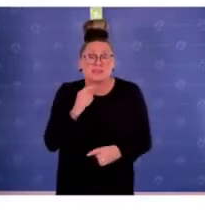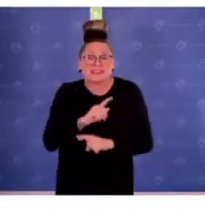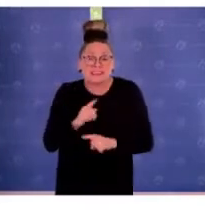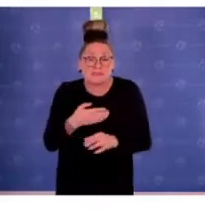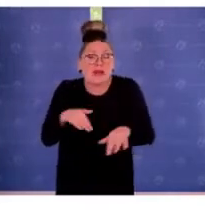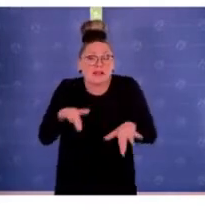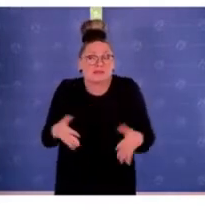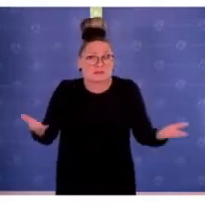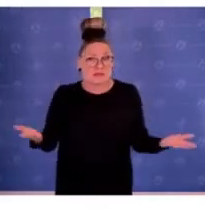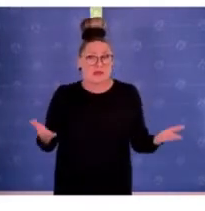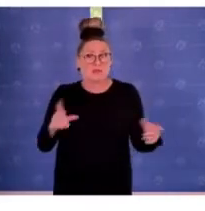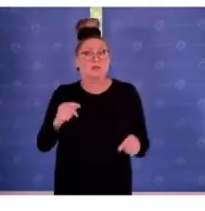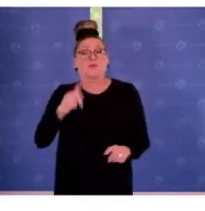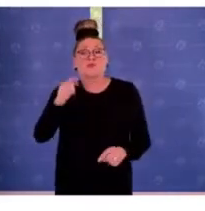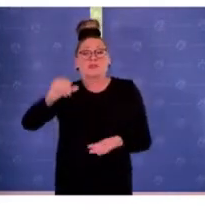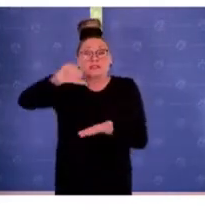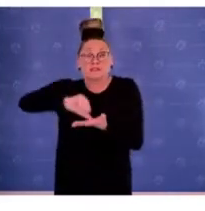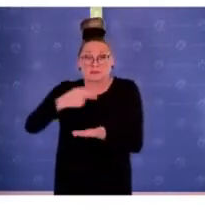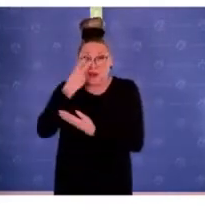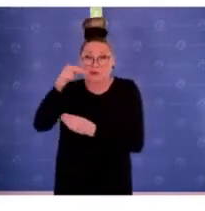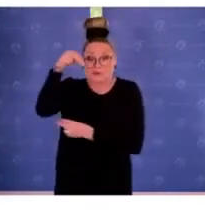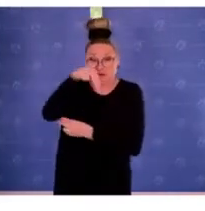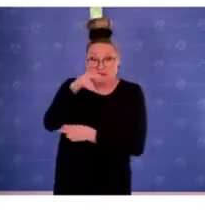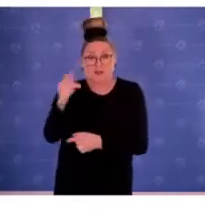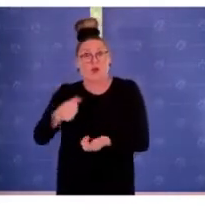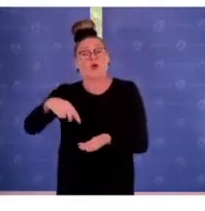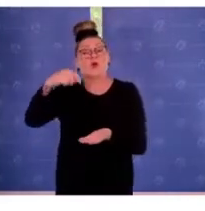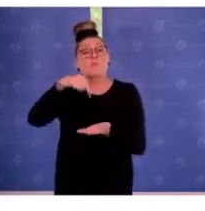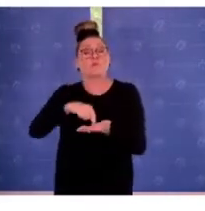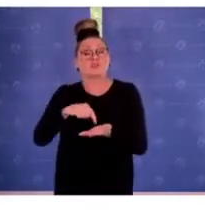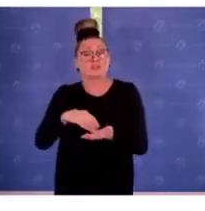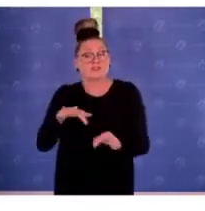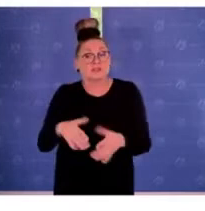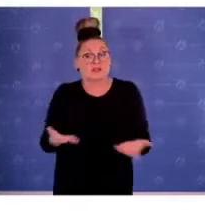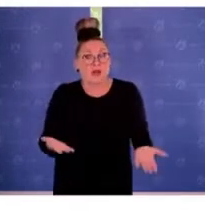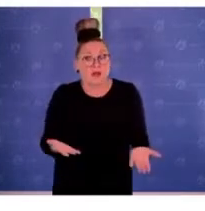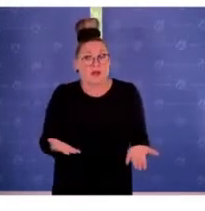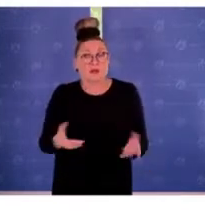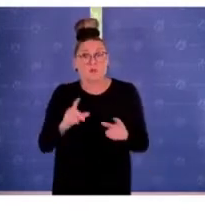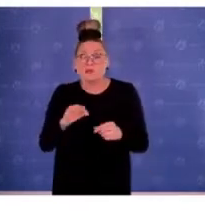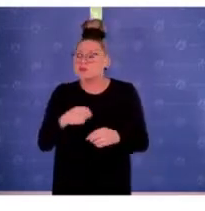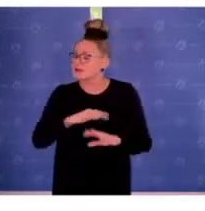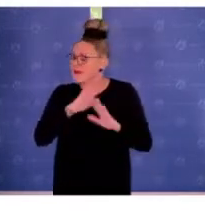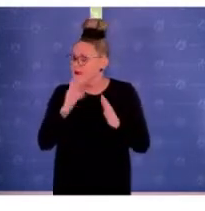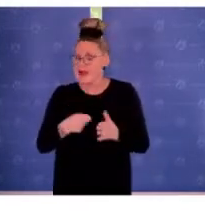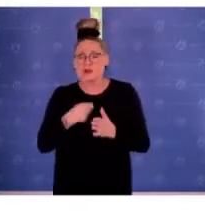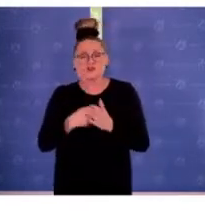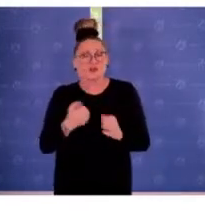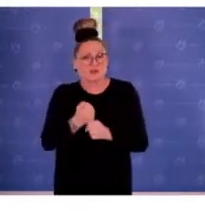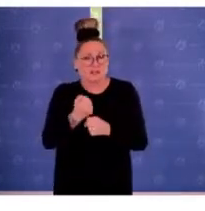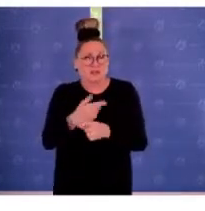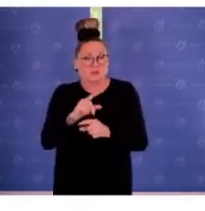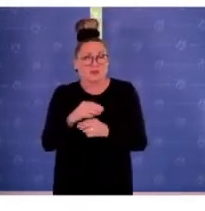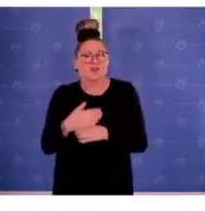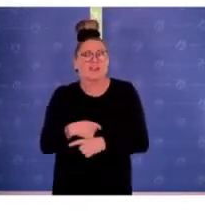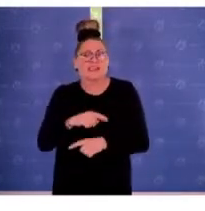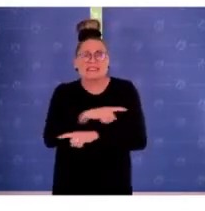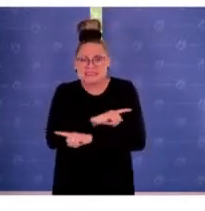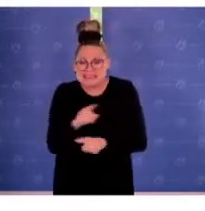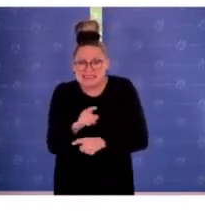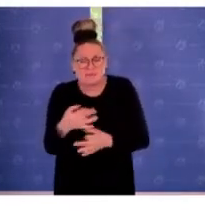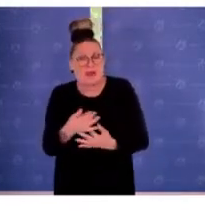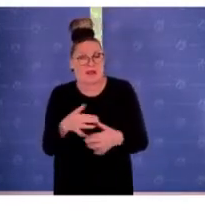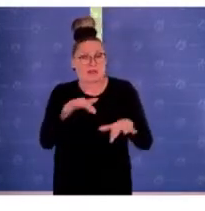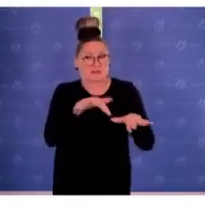ist auch sehr, sehr zentral zu sehen, dass das das Motiv ist und dass sozusagen jeder einzelne dieser Straftaten ohne Antisemitismus inexistent